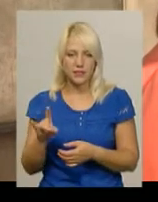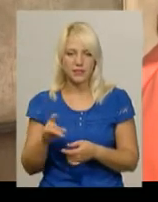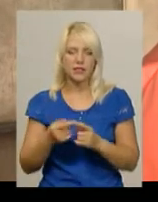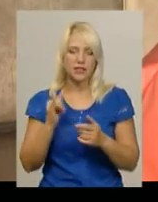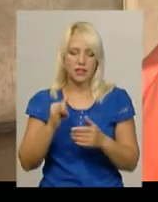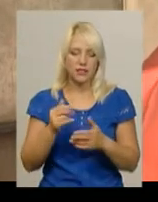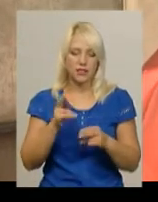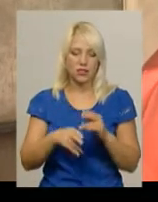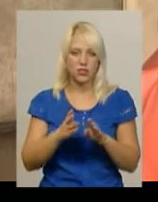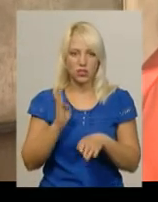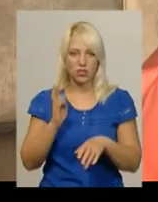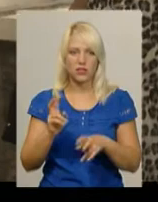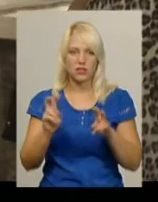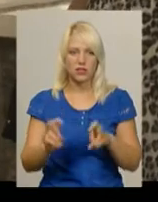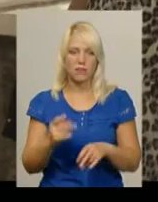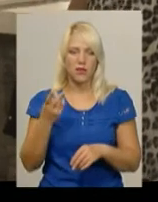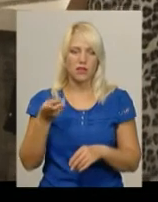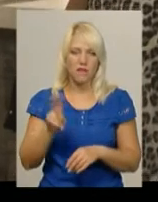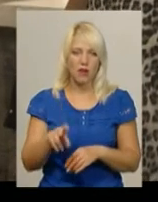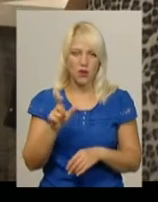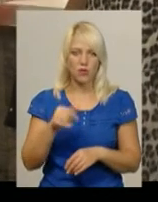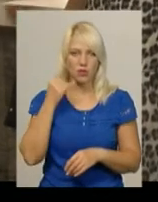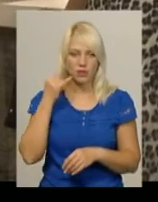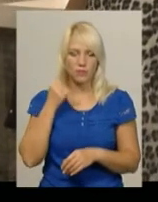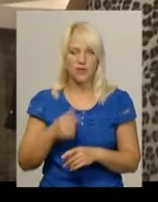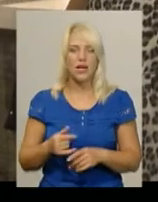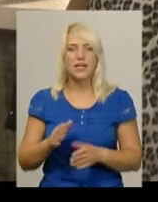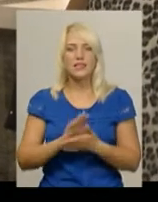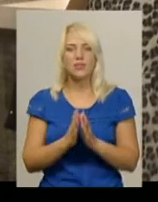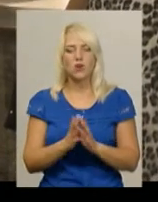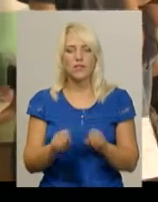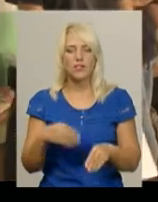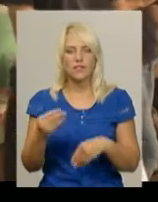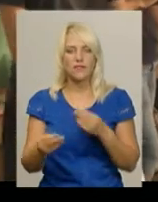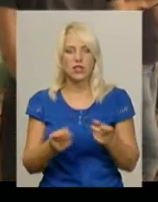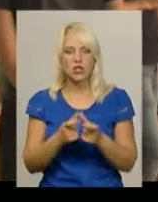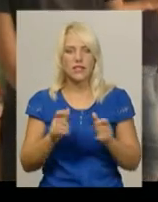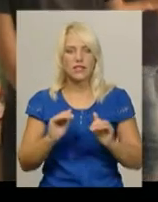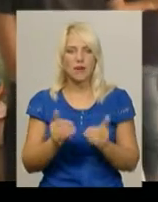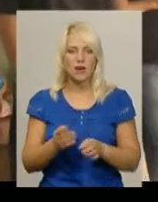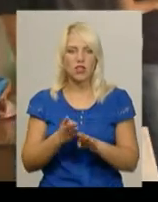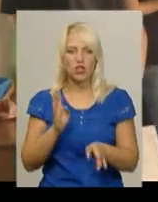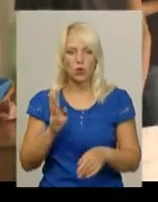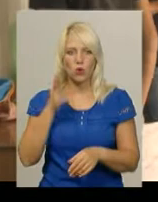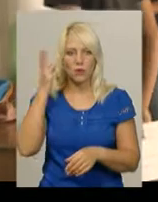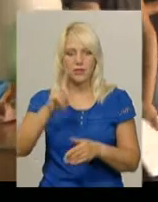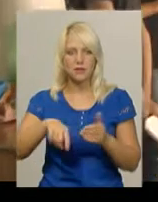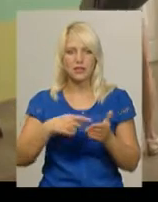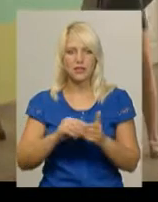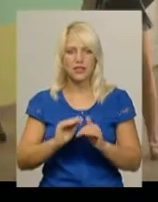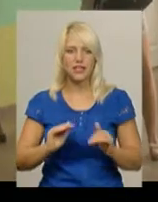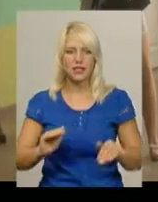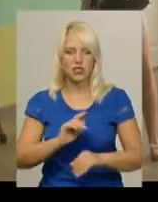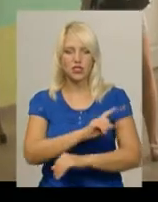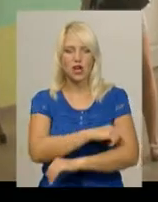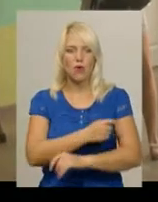Закінчилася черга, сідаємо два». Ситуацію із видачою талонів та зменшенням черг у Хмельницькій міській дитячій поліклініці намагалися